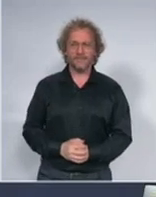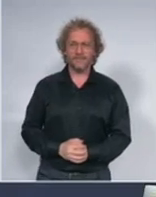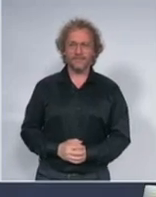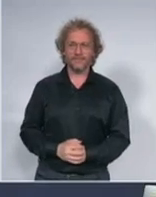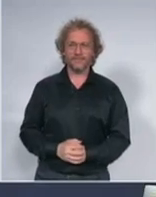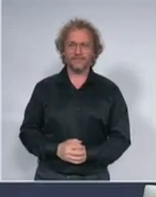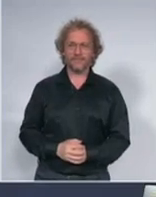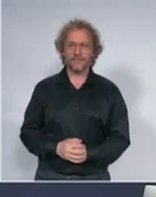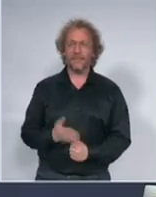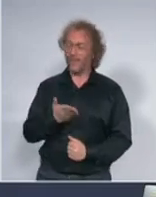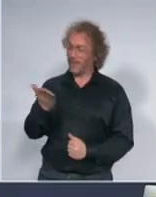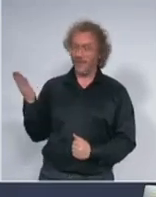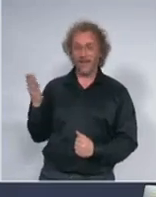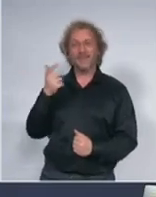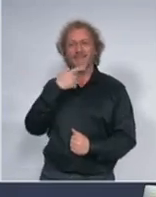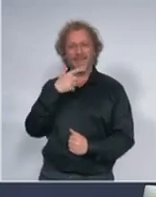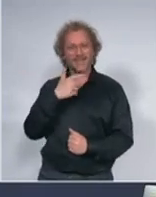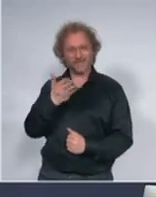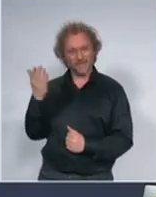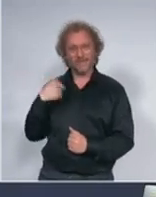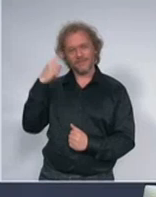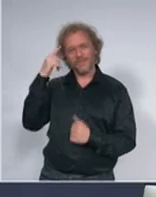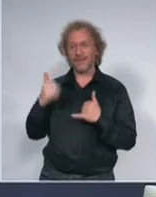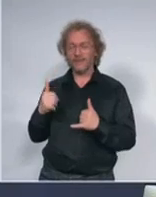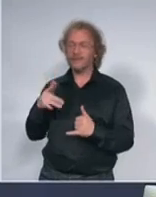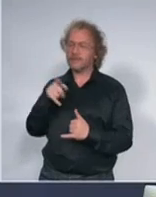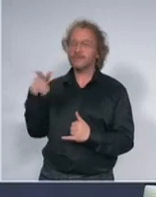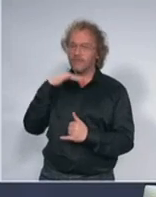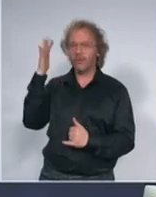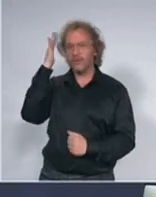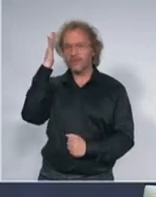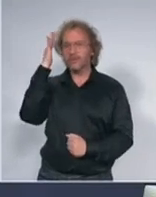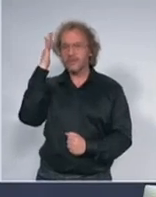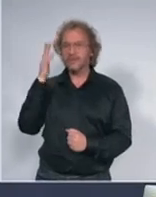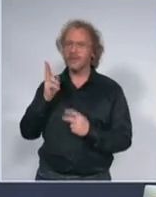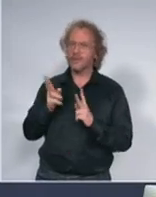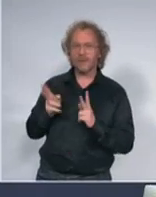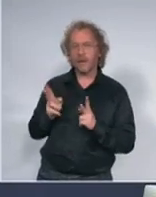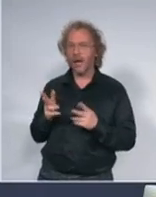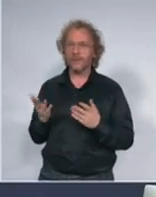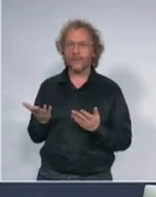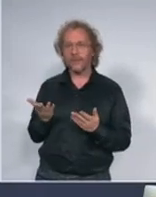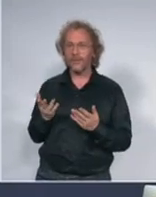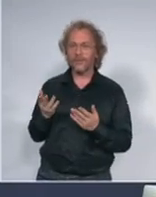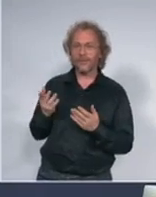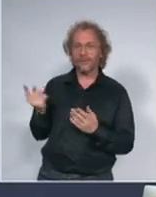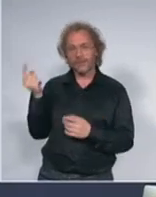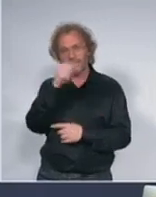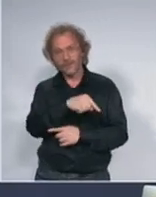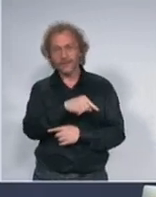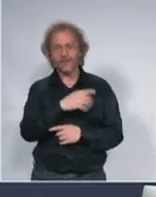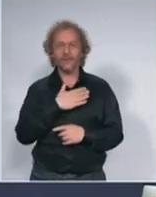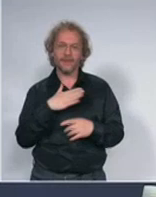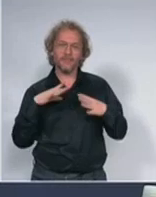izuzetno brine pitanje toga kako će doći i kako će moći da podignu svoje penzije.